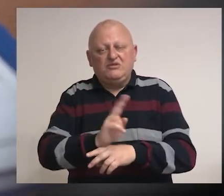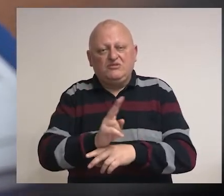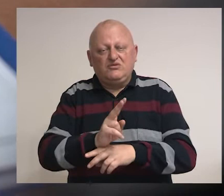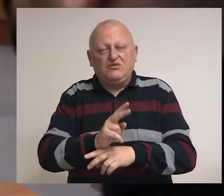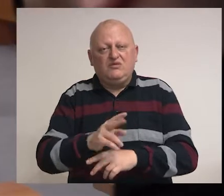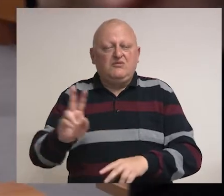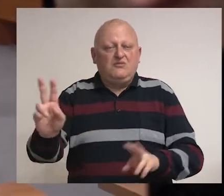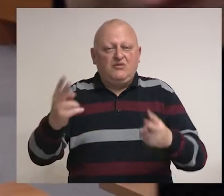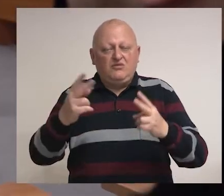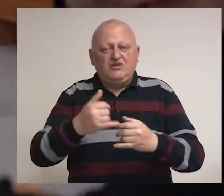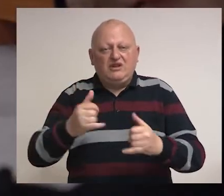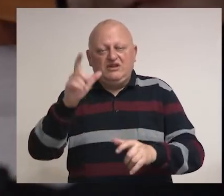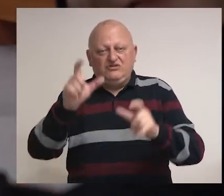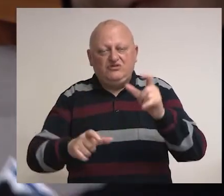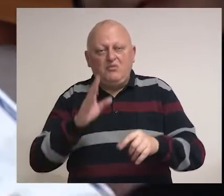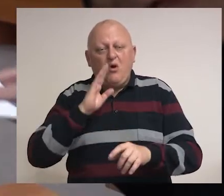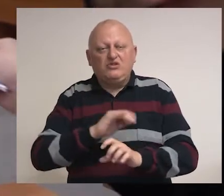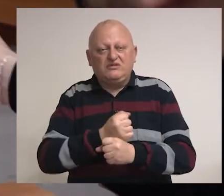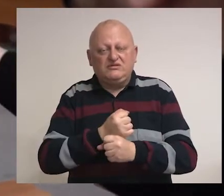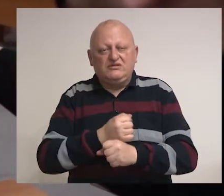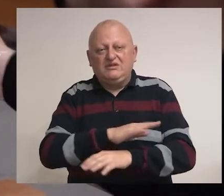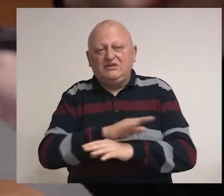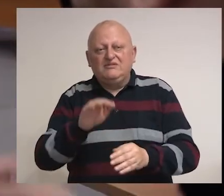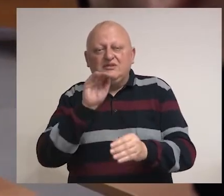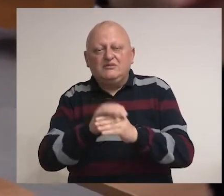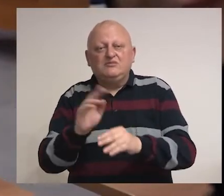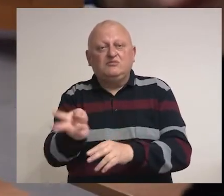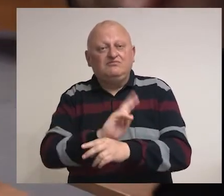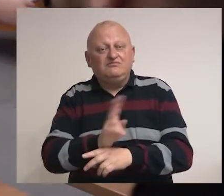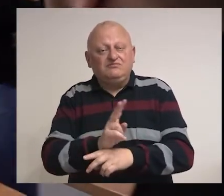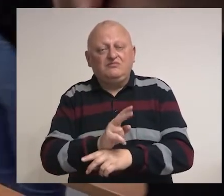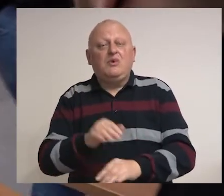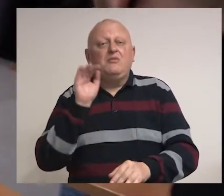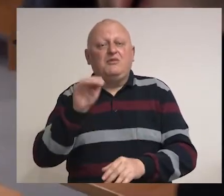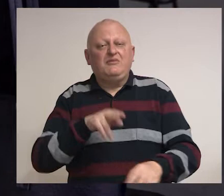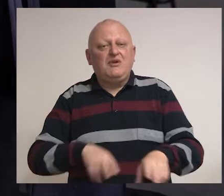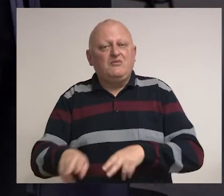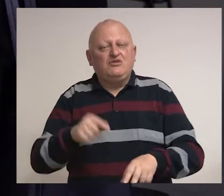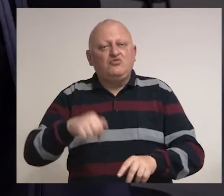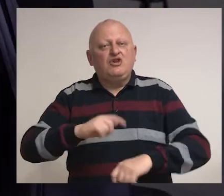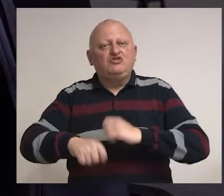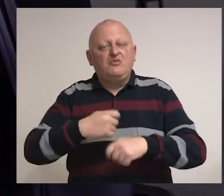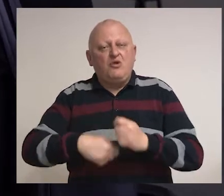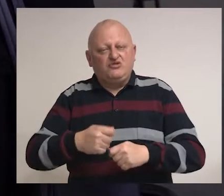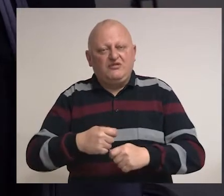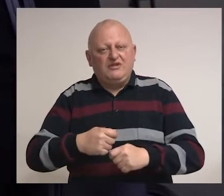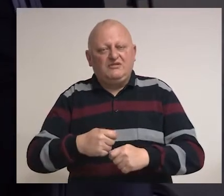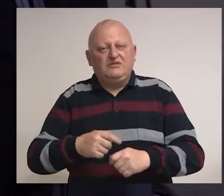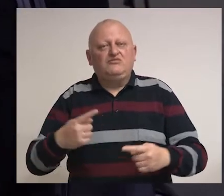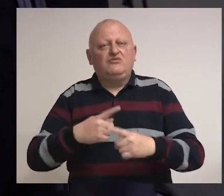zloupotreba i pozivaju građanke i građane BiH da sve uočene zloupotrebe prijave ministarstvima unutrašnjih poslova,